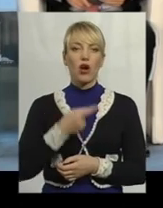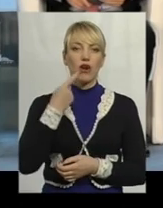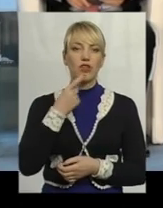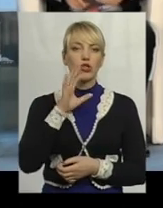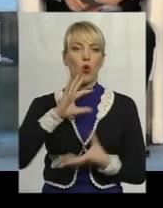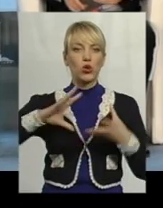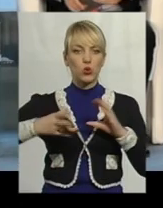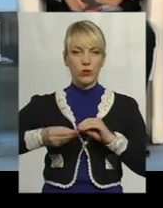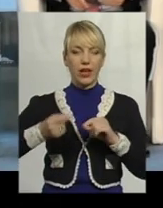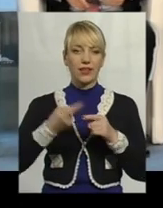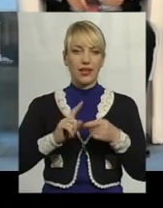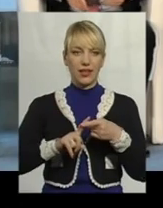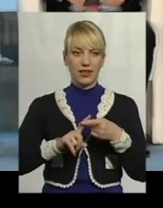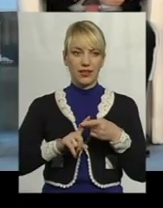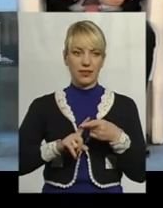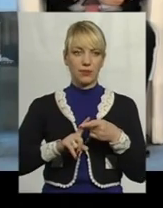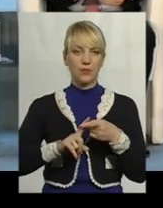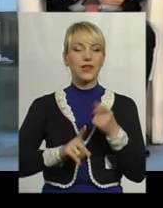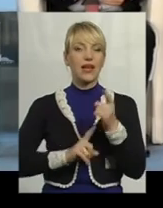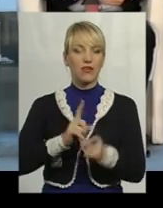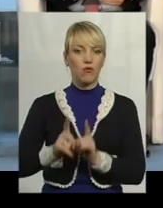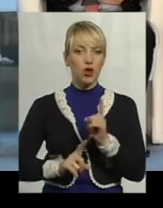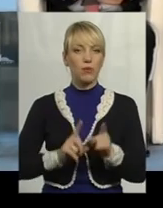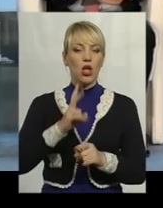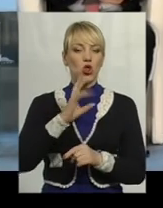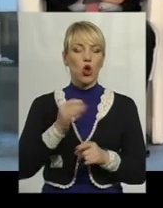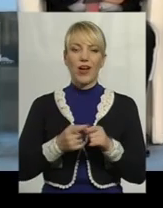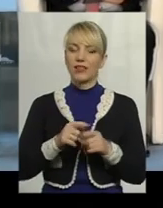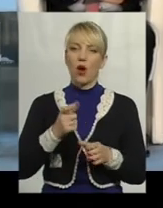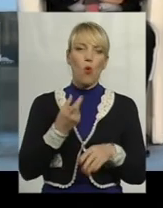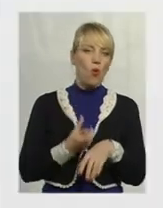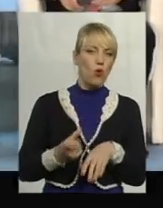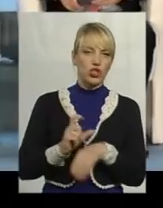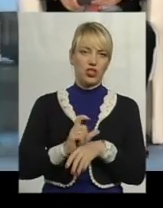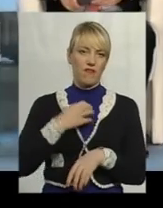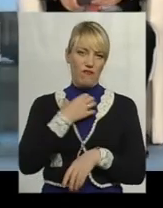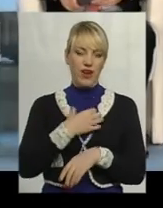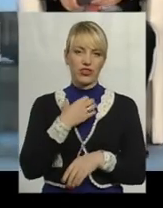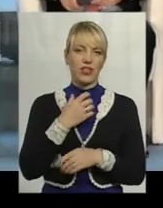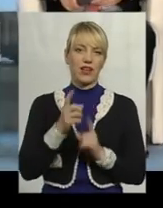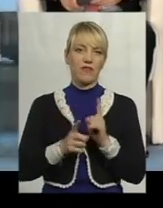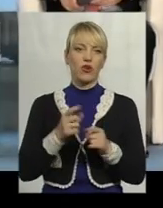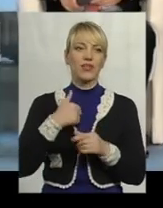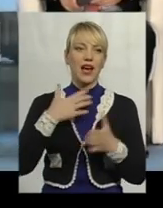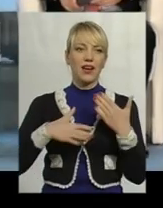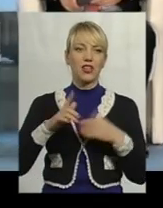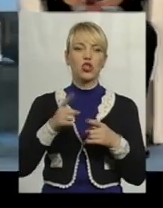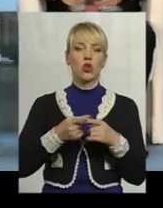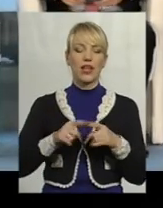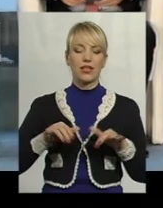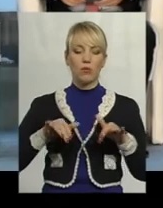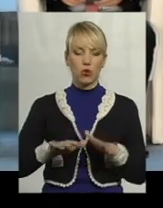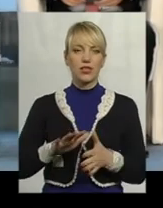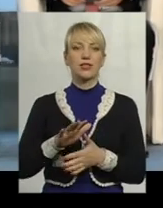результатах цих реформ. Але це дуже важна реформа. Я дуже рад, що цей процес тепер проходит.